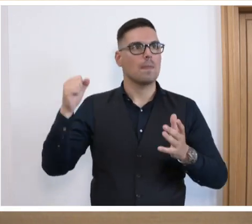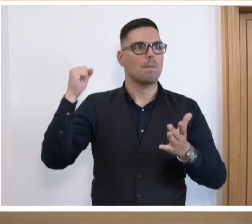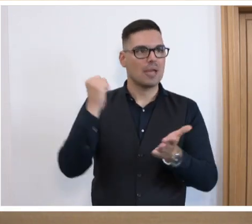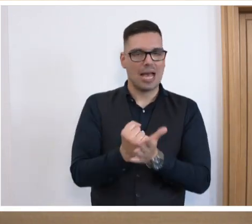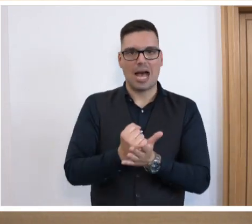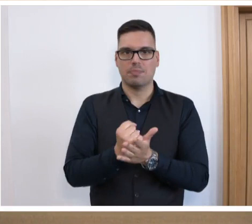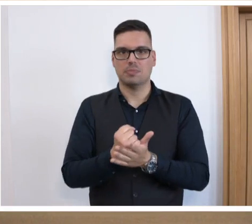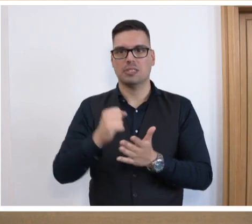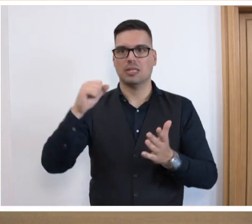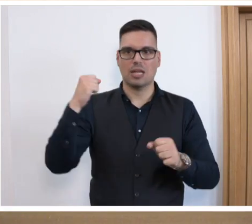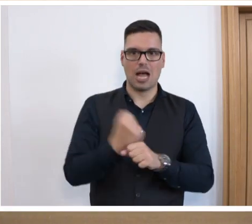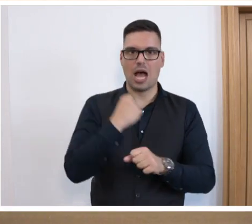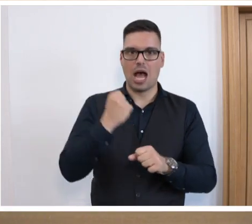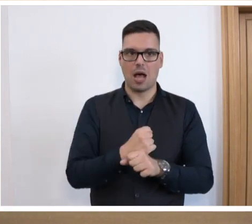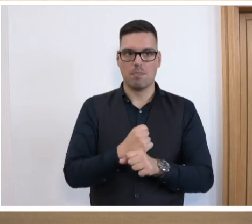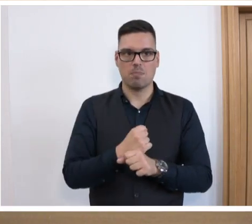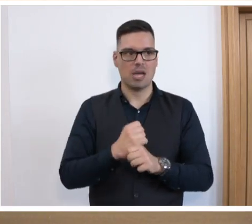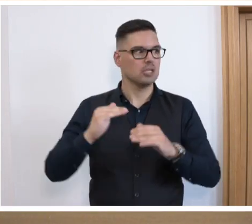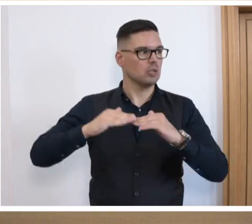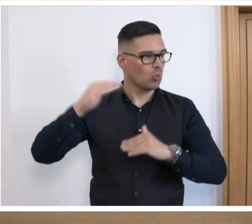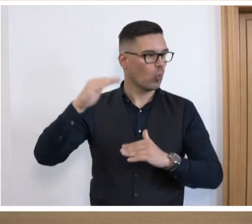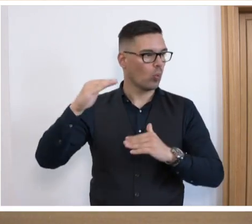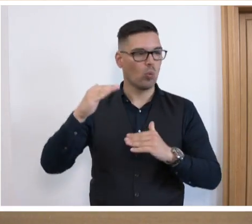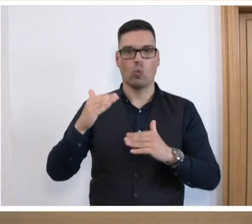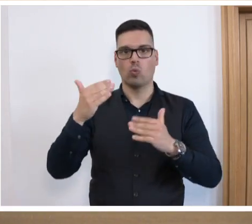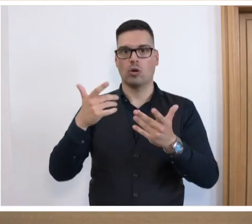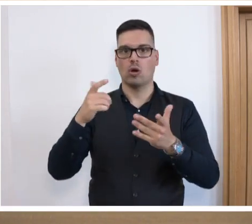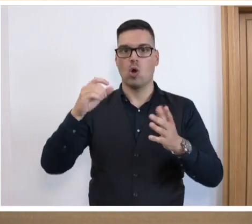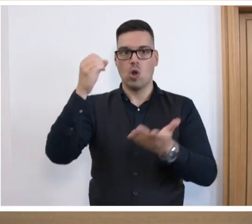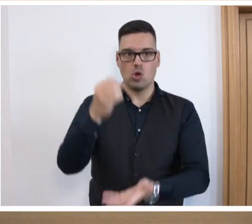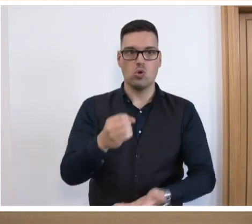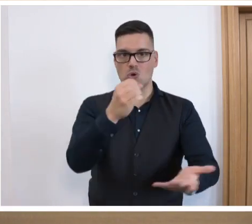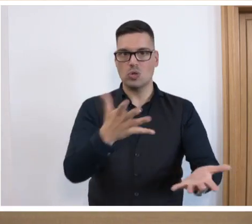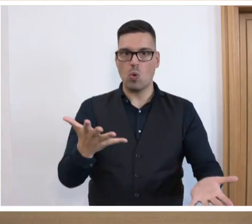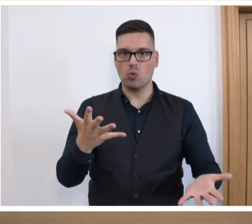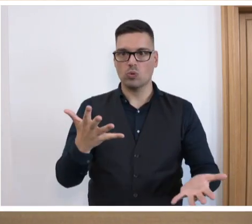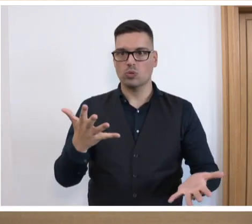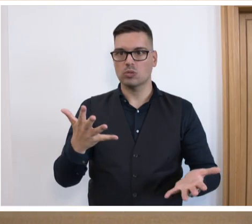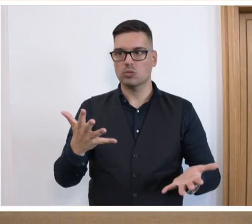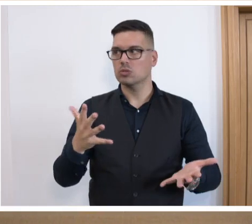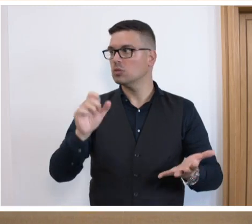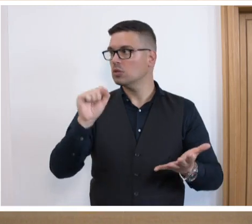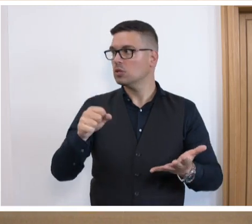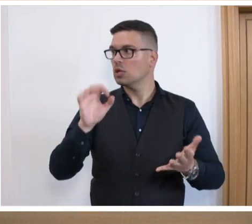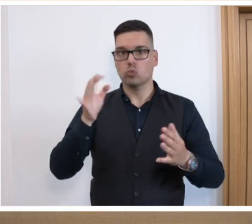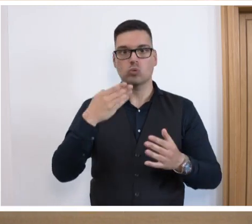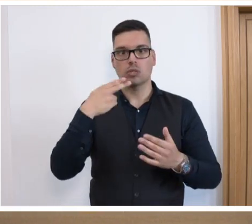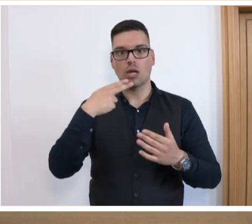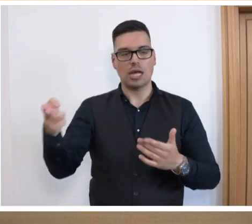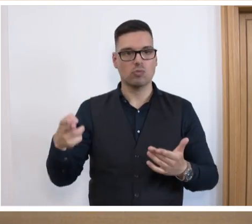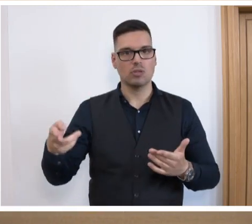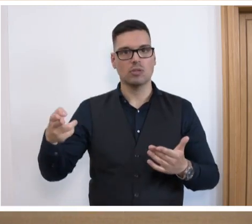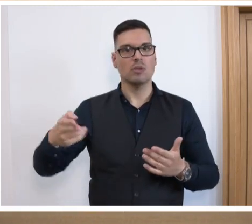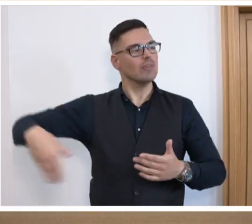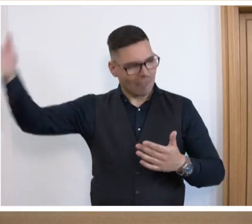geschaffen wurde in einer hochdotierten Besoldung. Und Klammer auf, ich kann Ihnen eine ganz ordentliche Antwort darauf geben. Wie war es